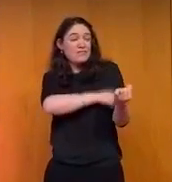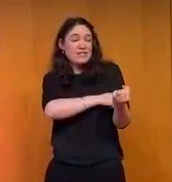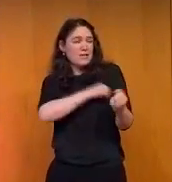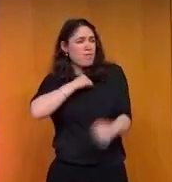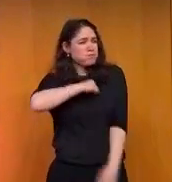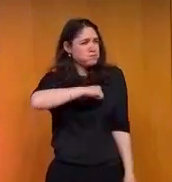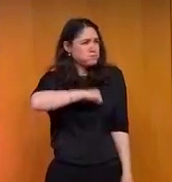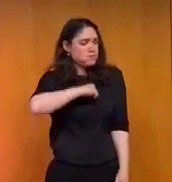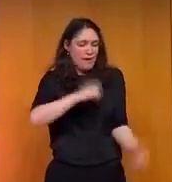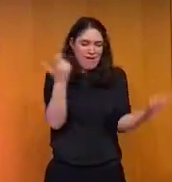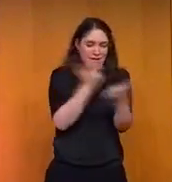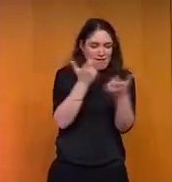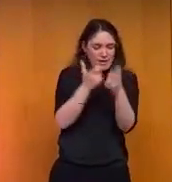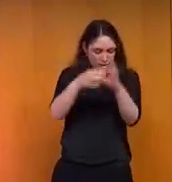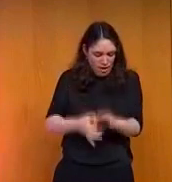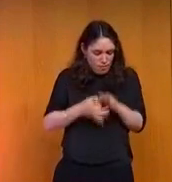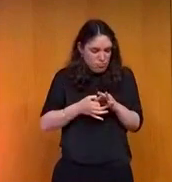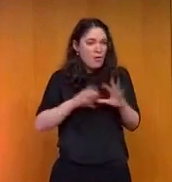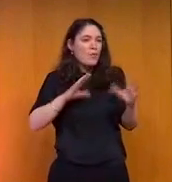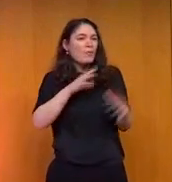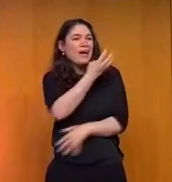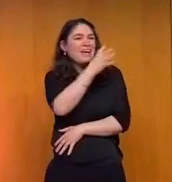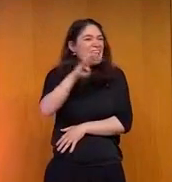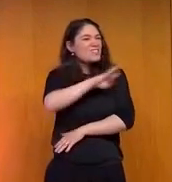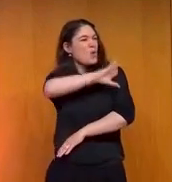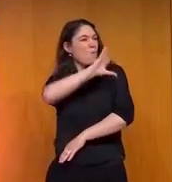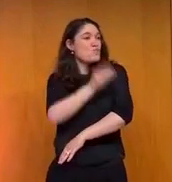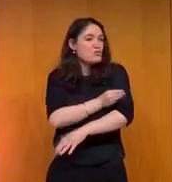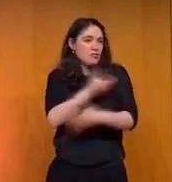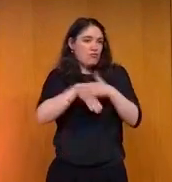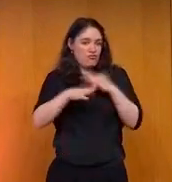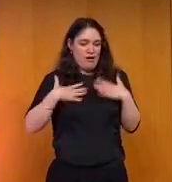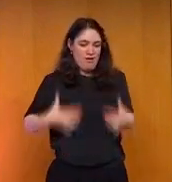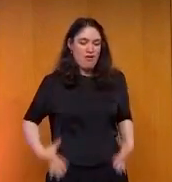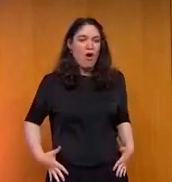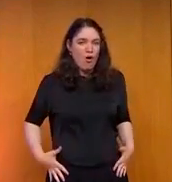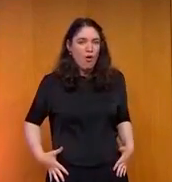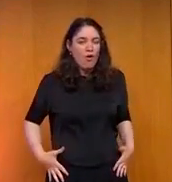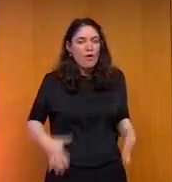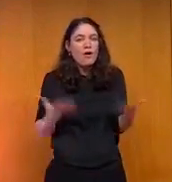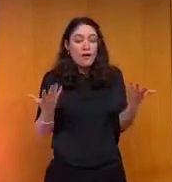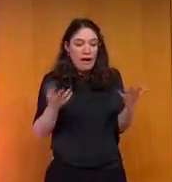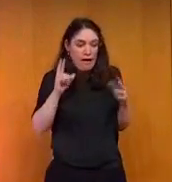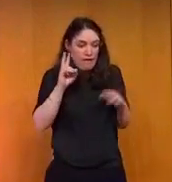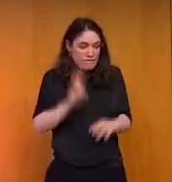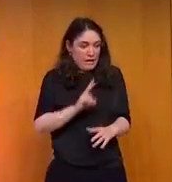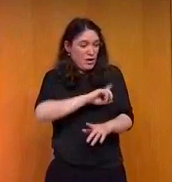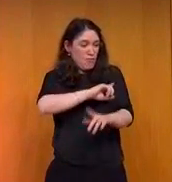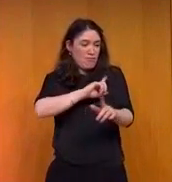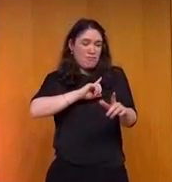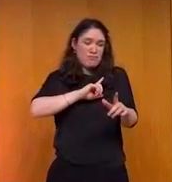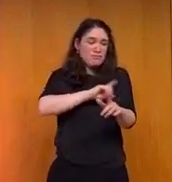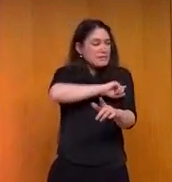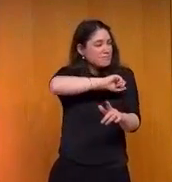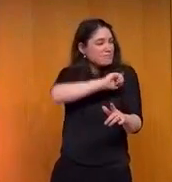Pendant qu'on rigole, on utilise à peu près 400 muscles dans notre corps. Il y un équivalent dépense énergétique, 10 minutes